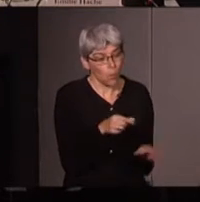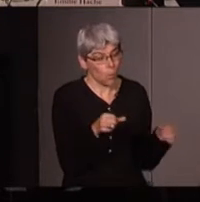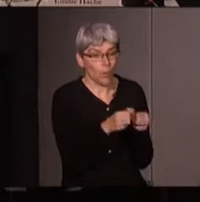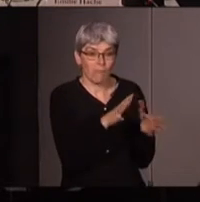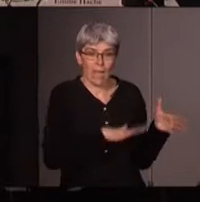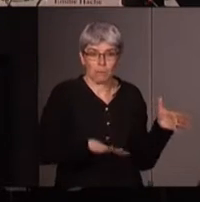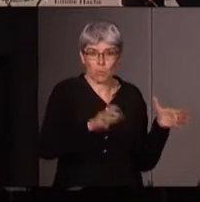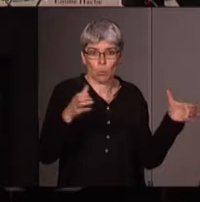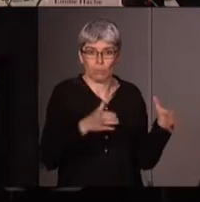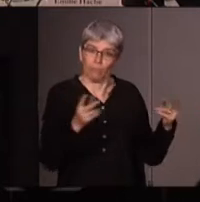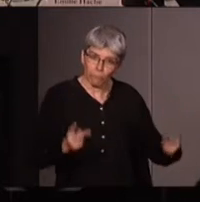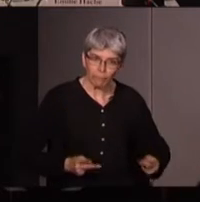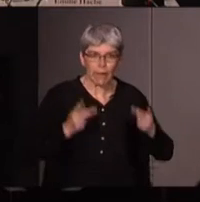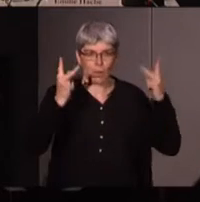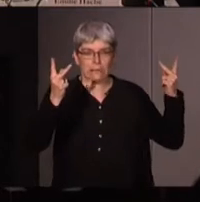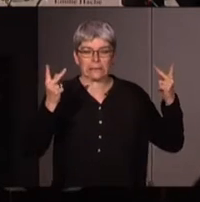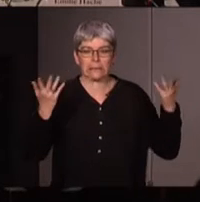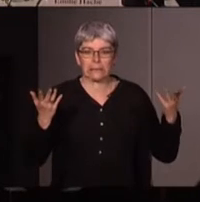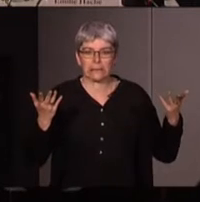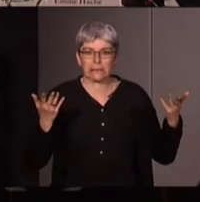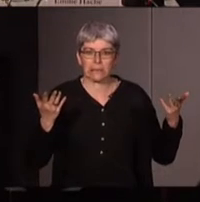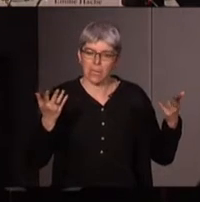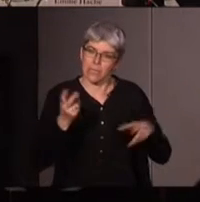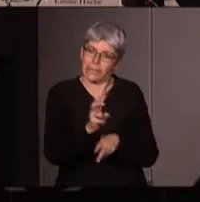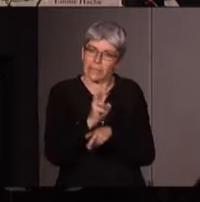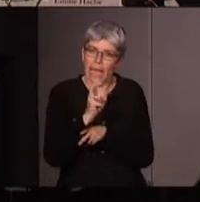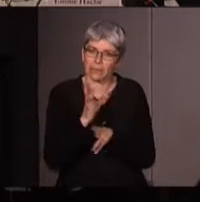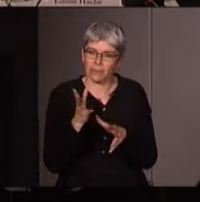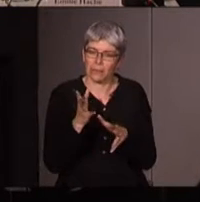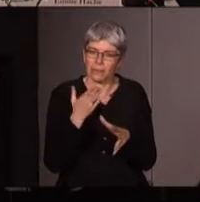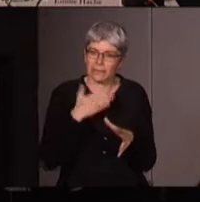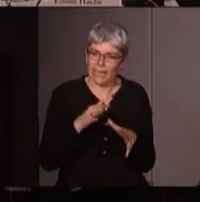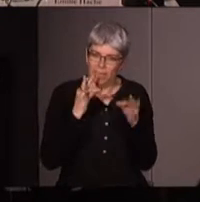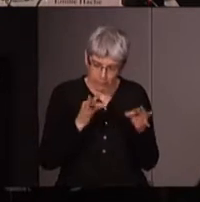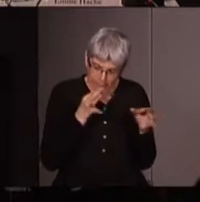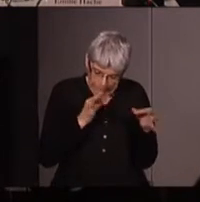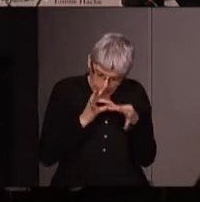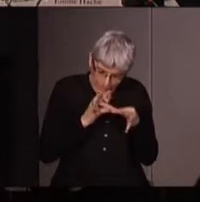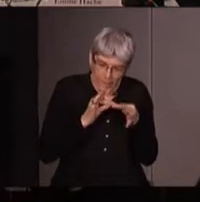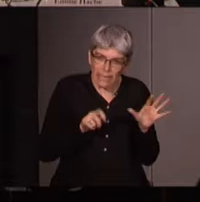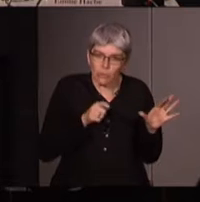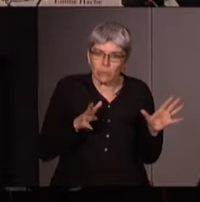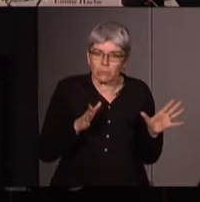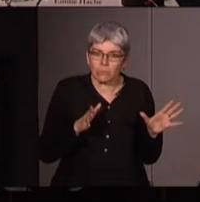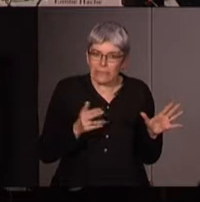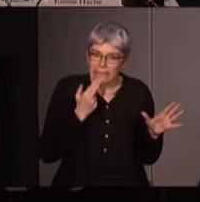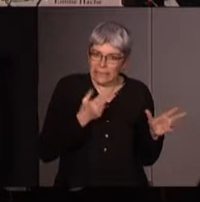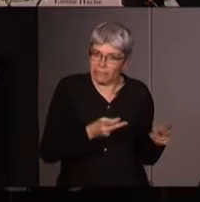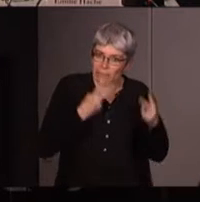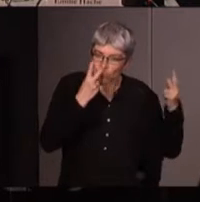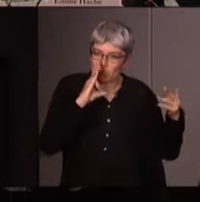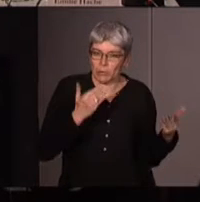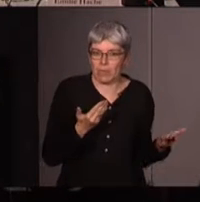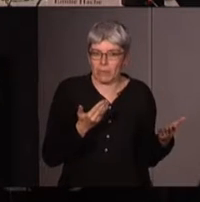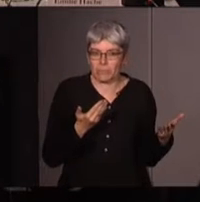certaine manière valorisé mais finalement en conservant cet essentialisme certaines de ces qualités là et que ce serait